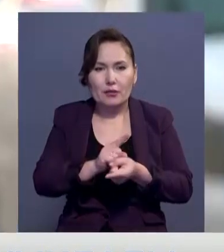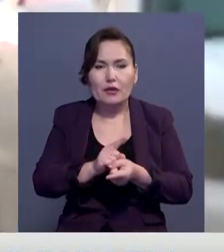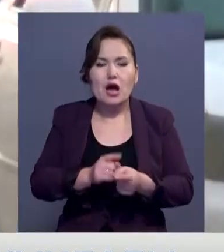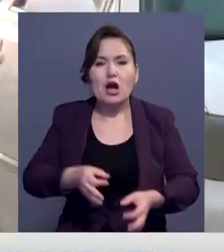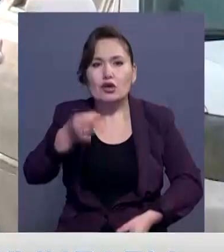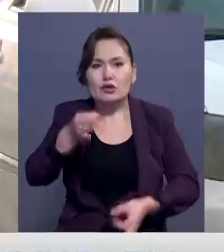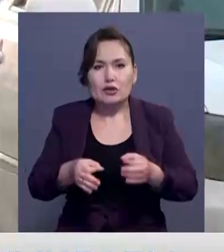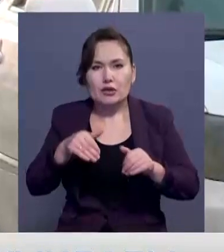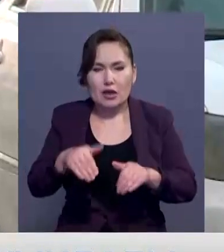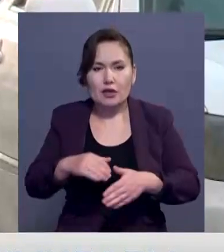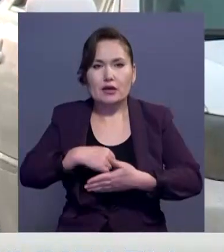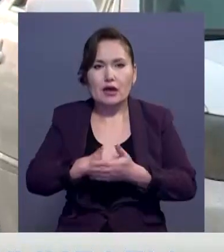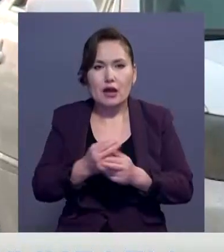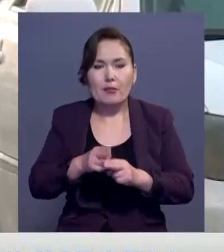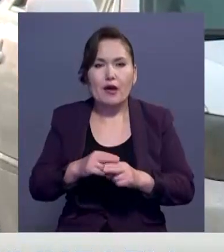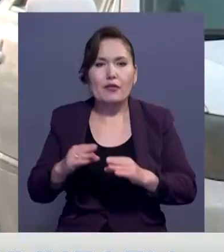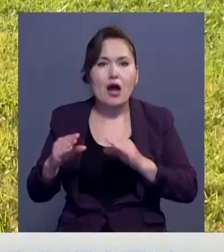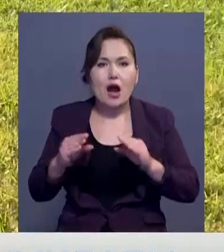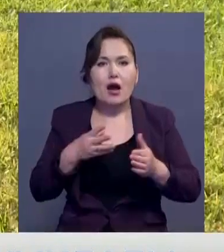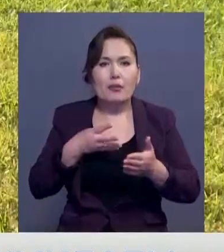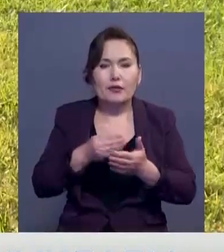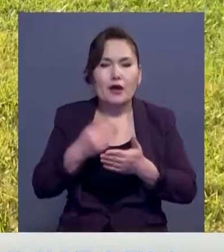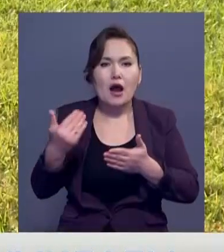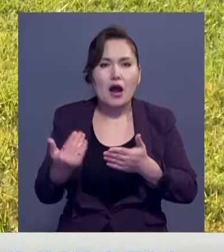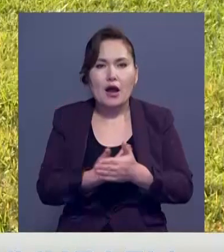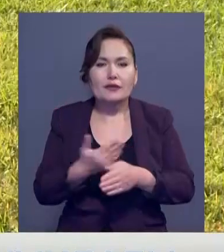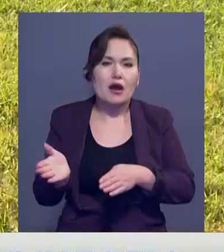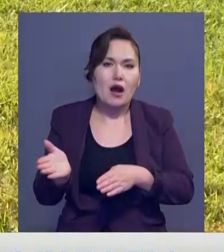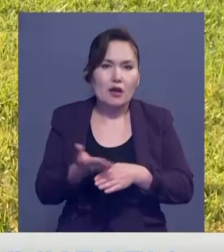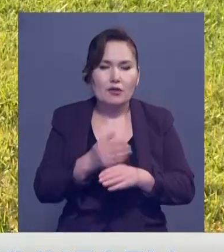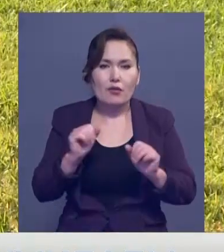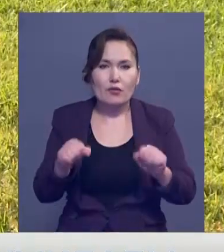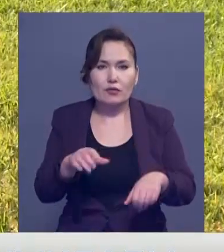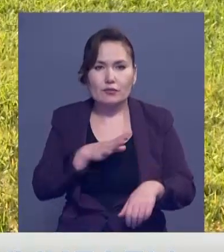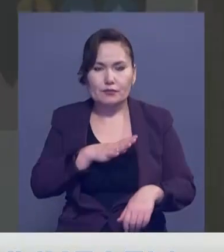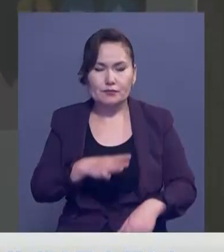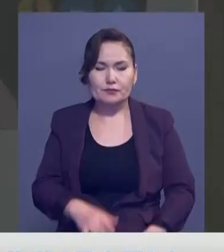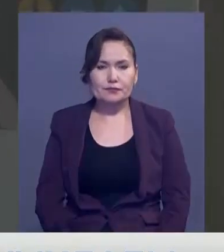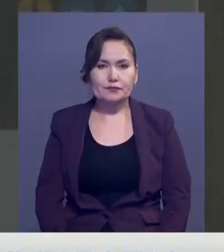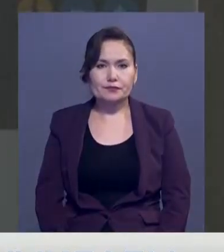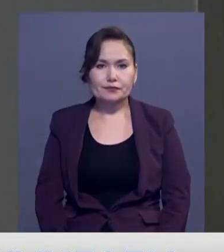Егер сот шешім шығарсы ақылы афта тұрақтарды қайта алып тасауы мүмкін екен, мәлімдеген болатын.